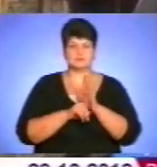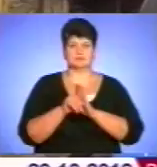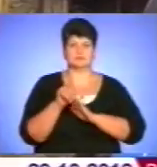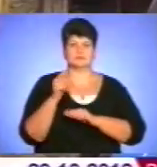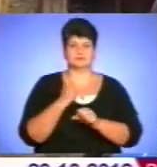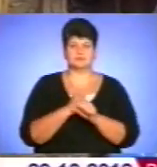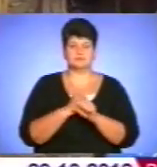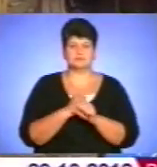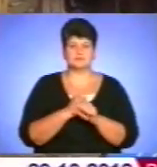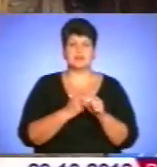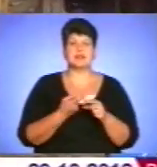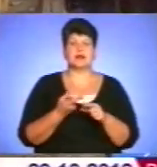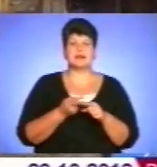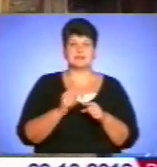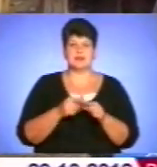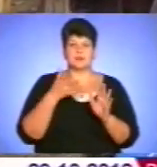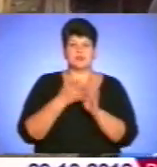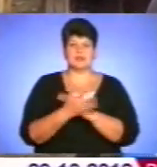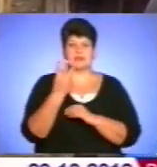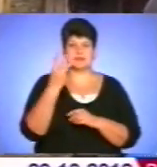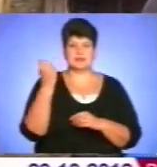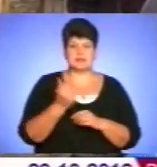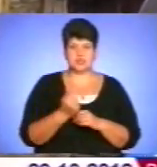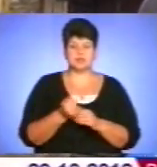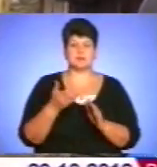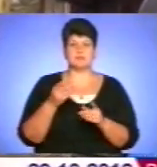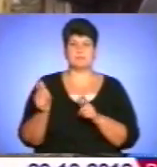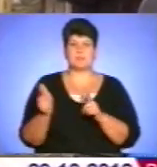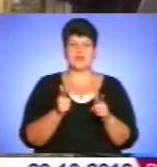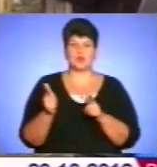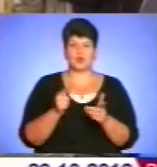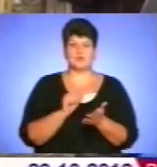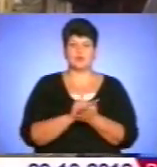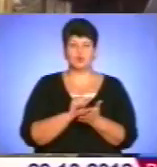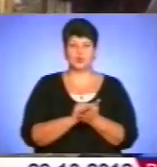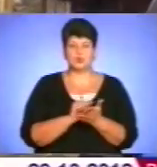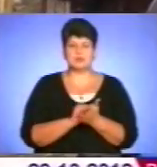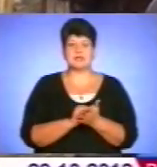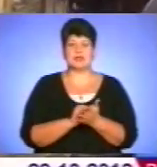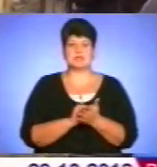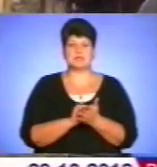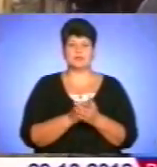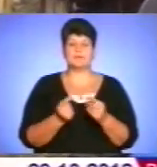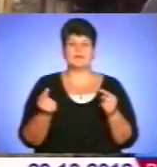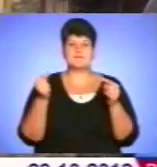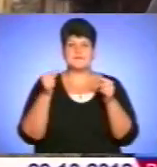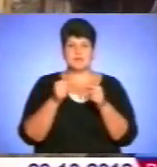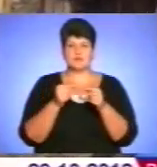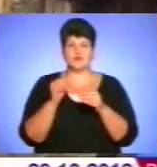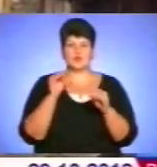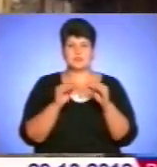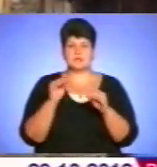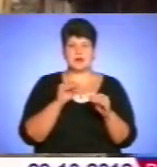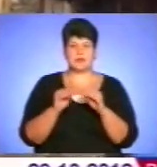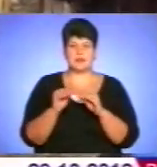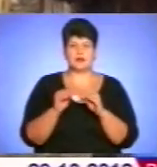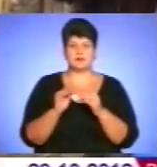На це ми потратили біля трох тижнів, підготовили документацію, відповідно склали відповідні